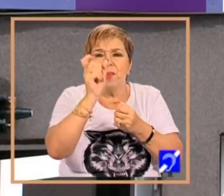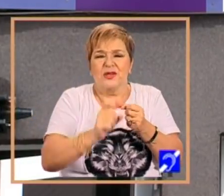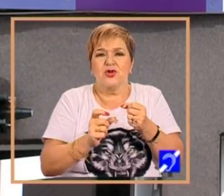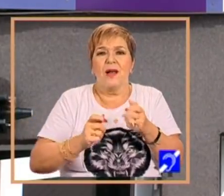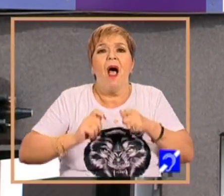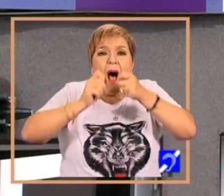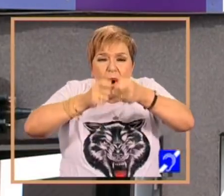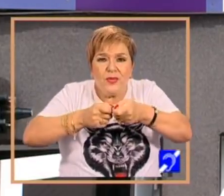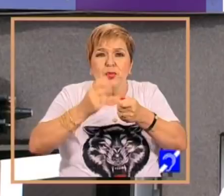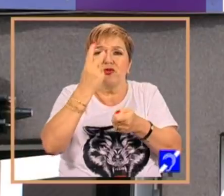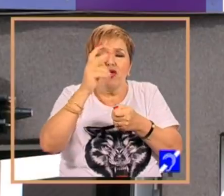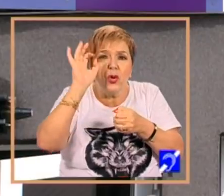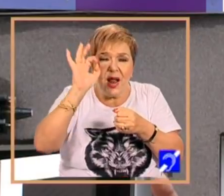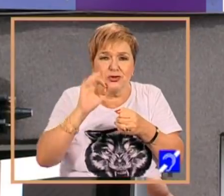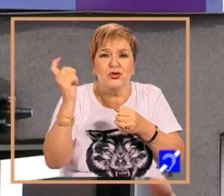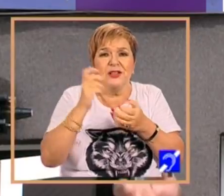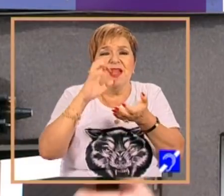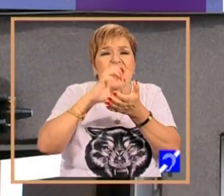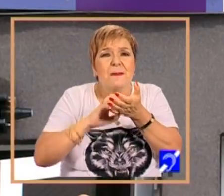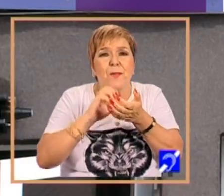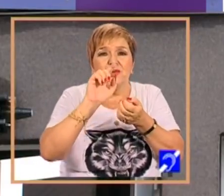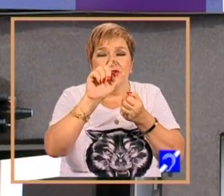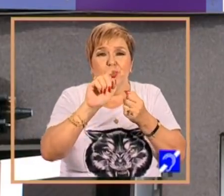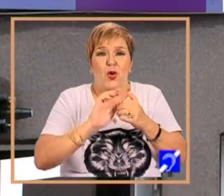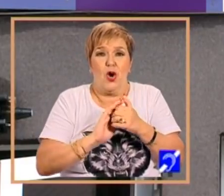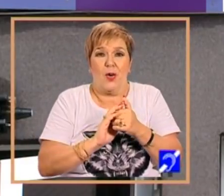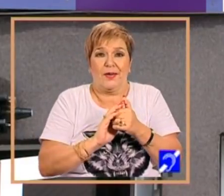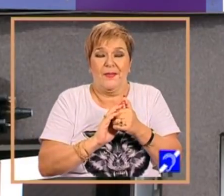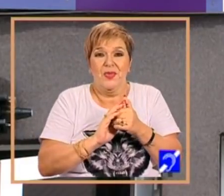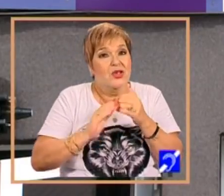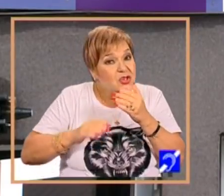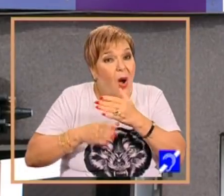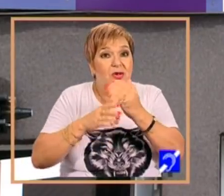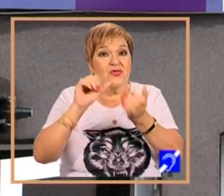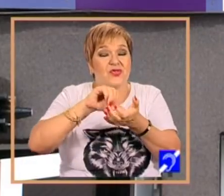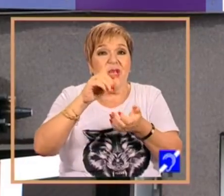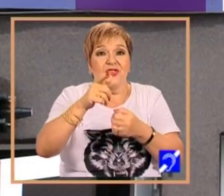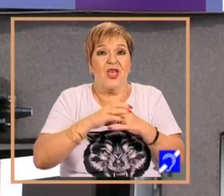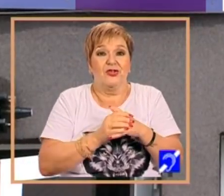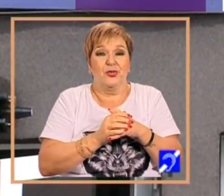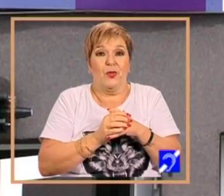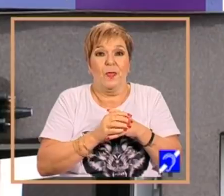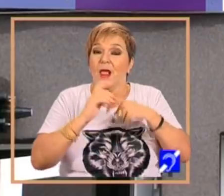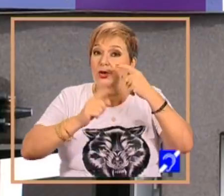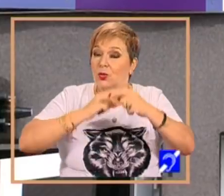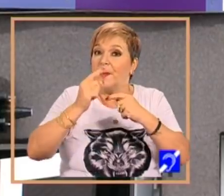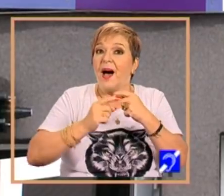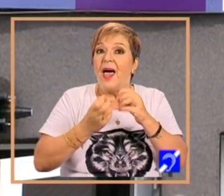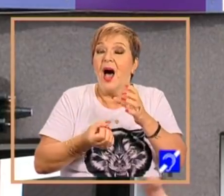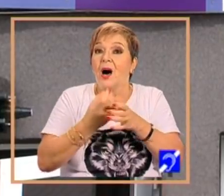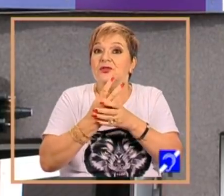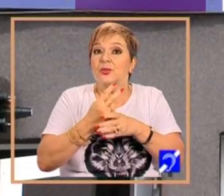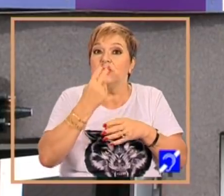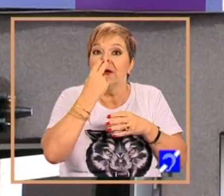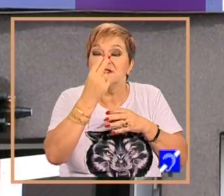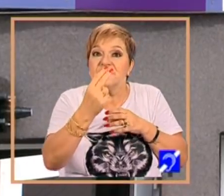care ne-au sprijinit cu acea redirecționare a 2% din pozitul pe profit. După care au început să vadă